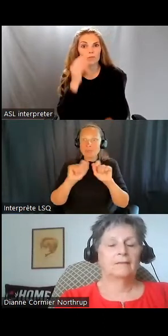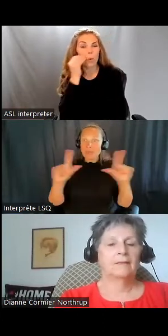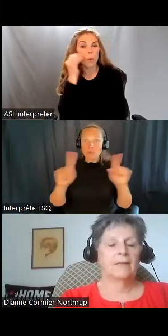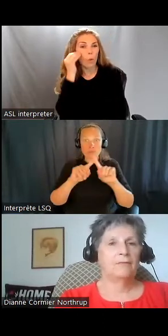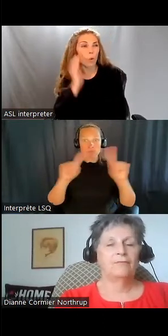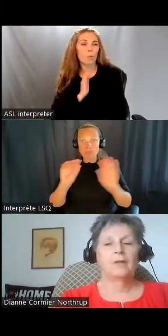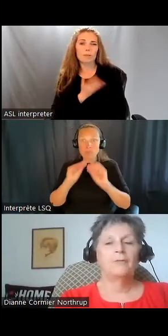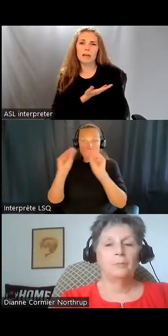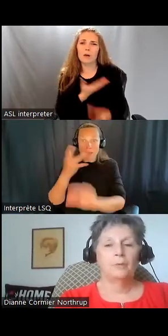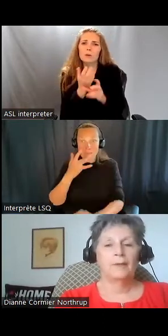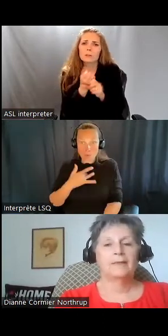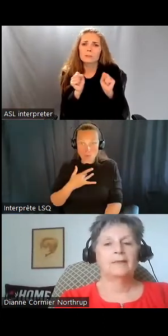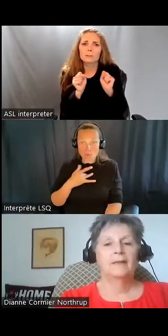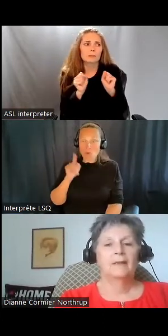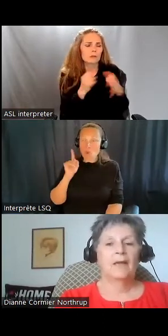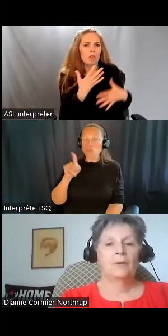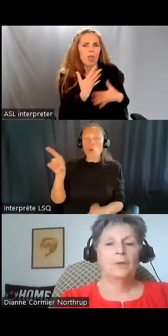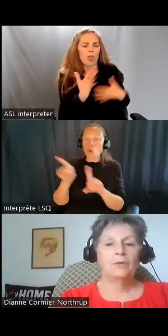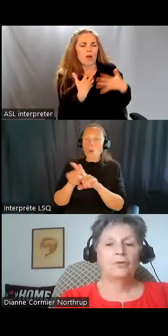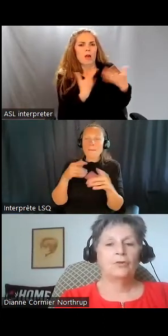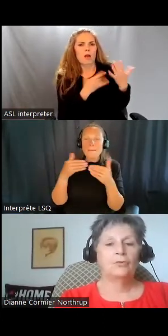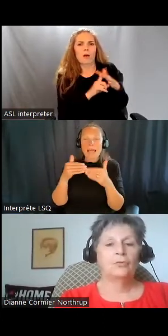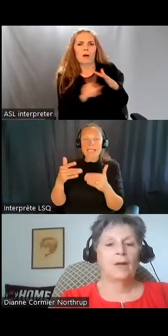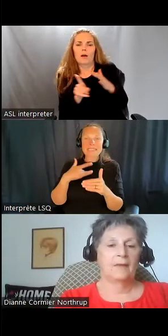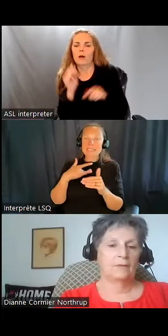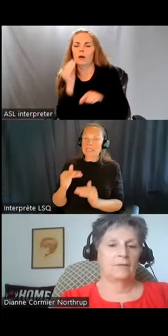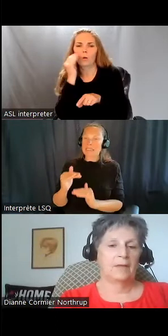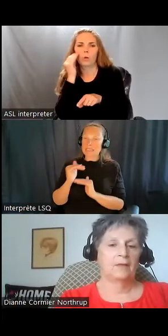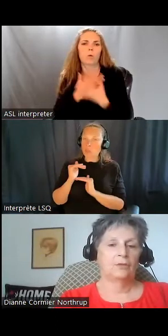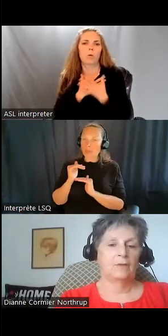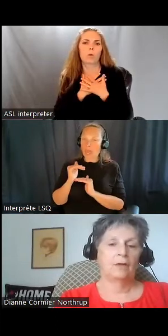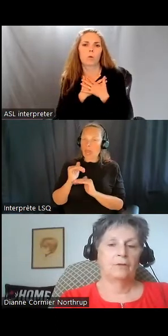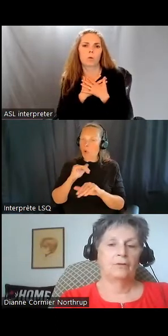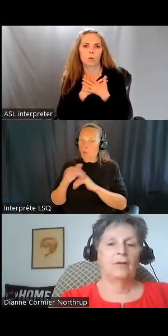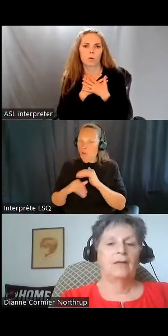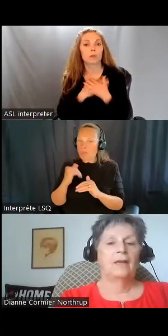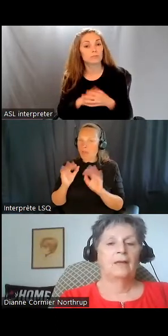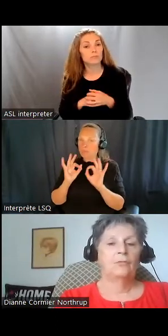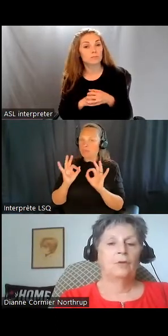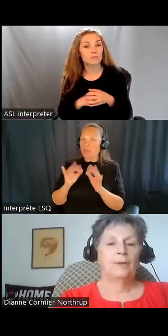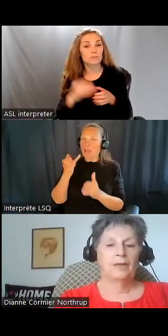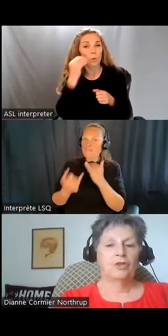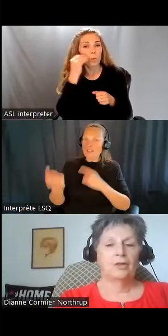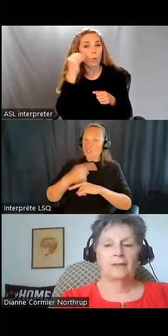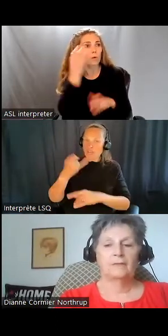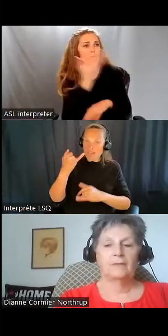Notre maison, c'est une sorte de refuge, un endroit confortable, sécuritaire où l'on retourne à la fin de la journée